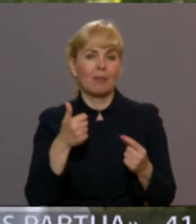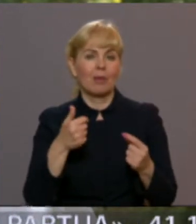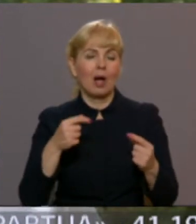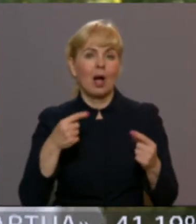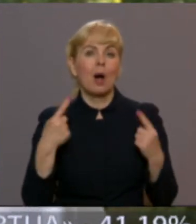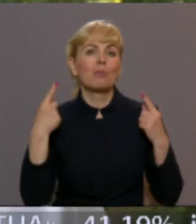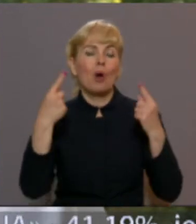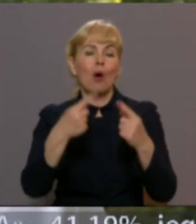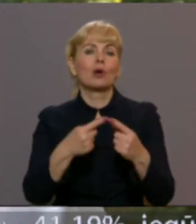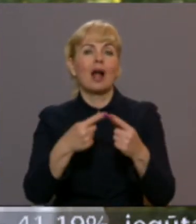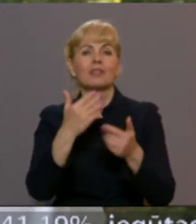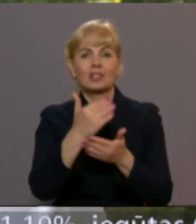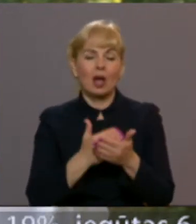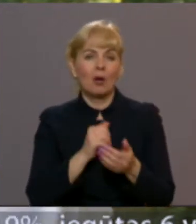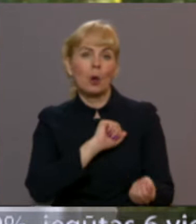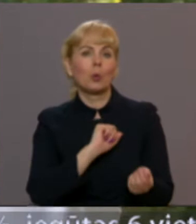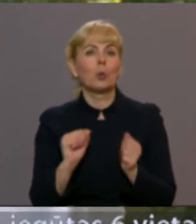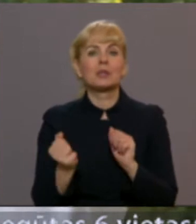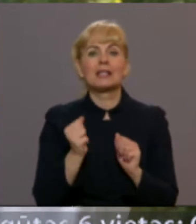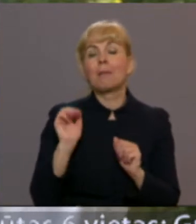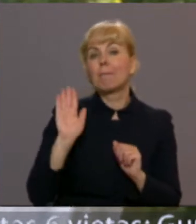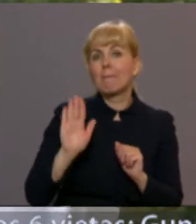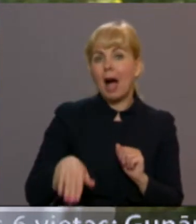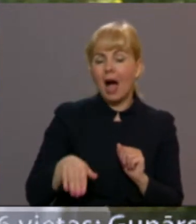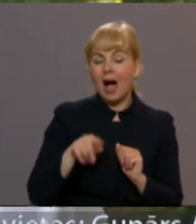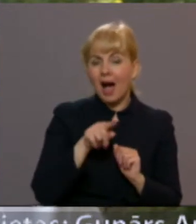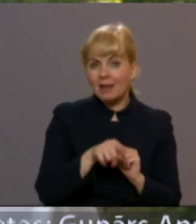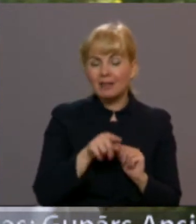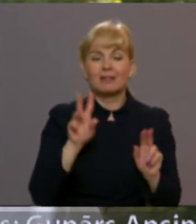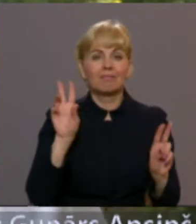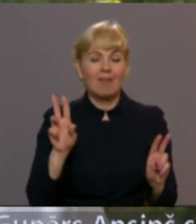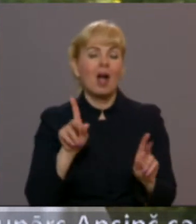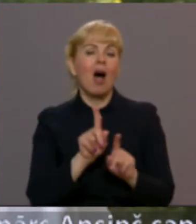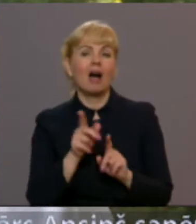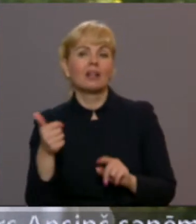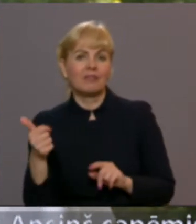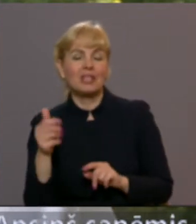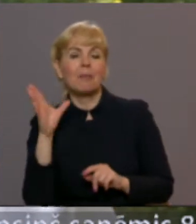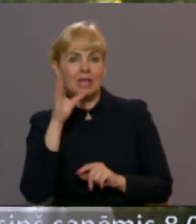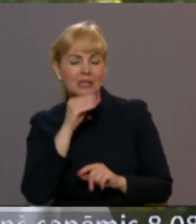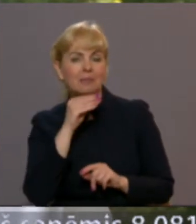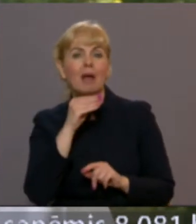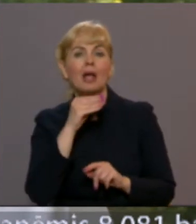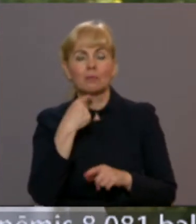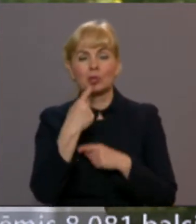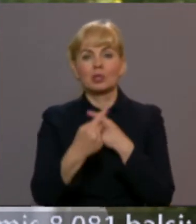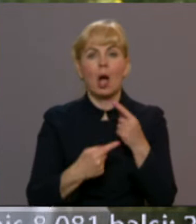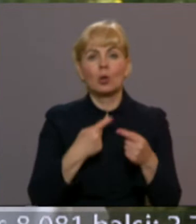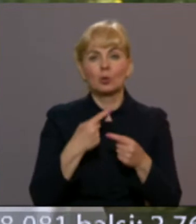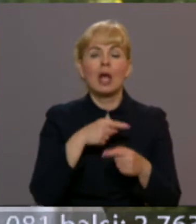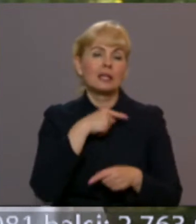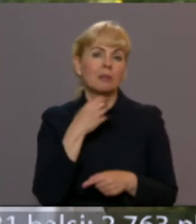sarakstu un kustību par. Līdz ar to iespējams, ka mēs arī ar viņiem veiksim sarundas. Es gribētu teikt,